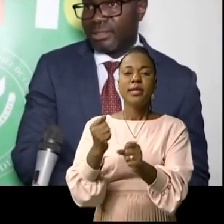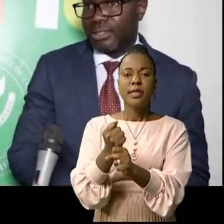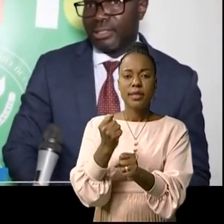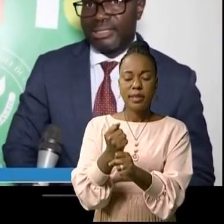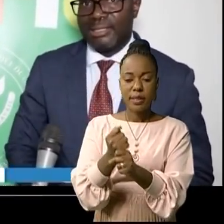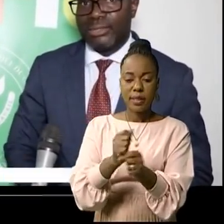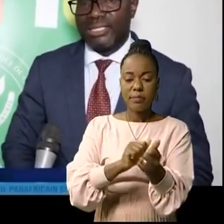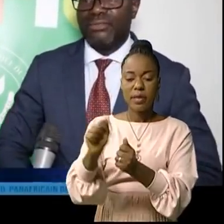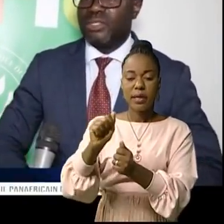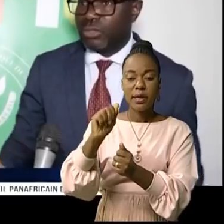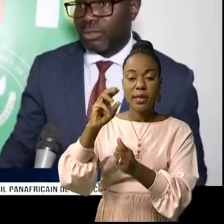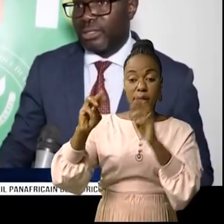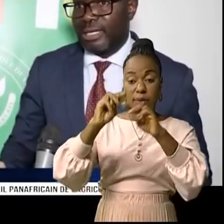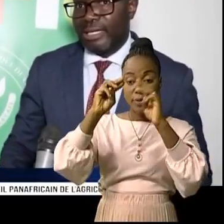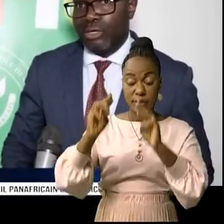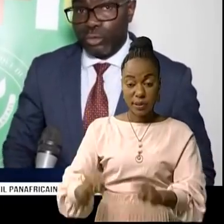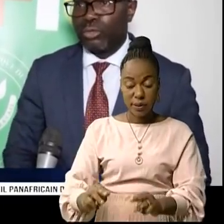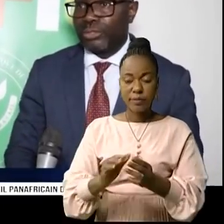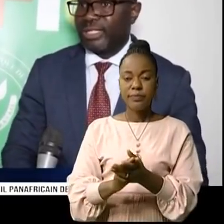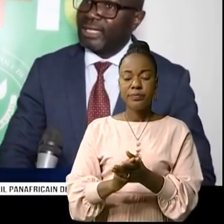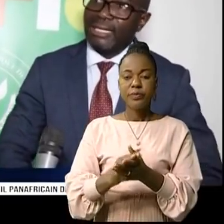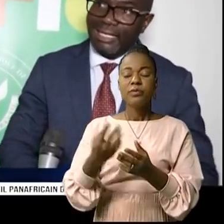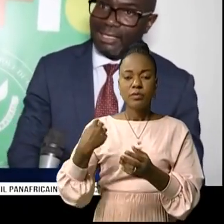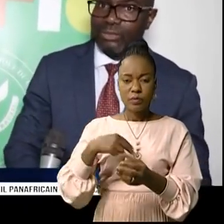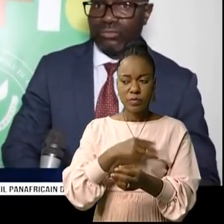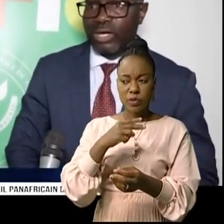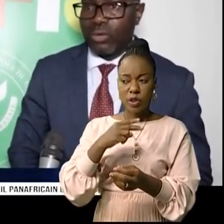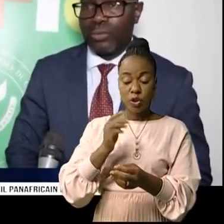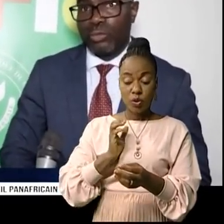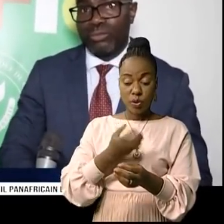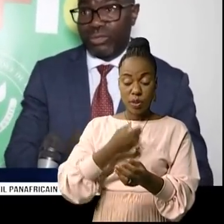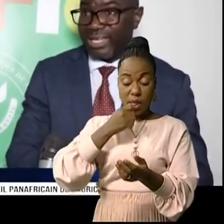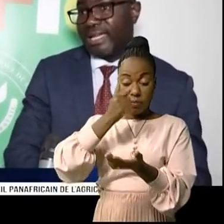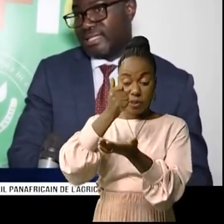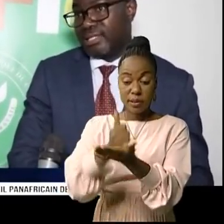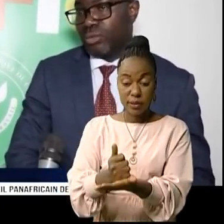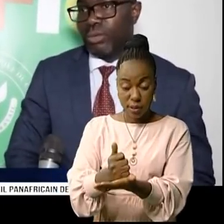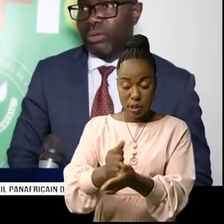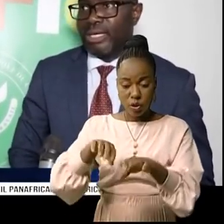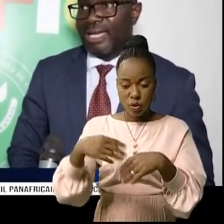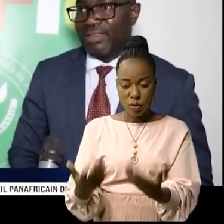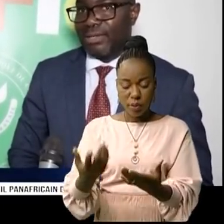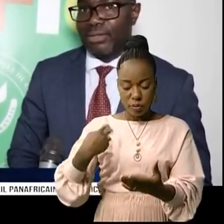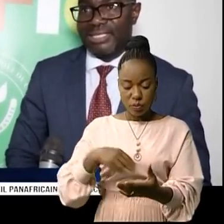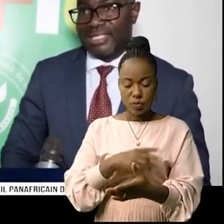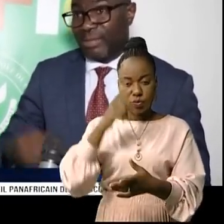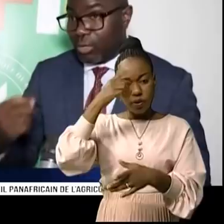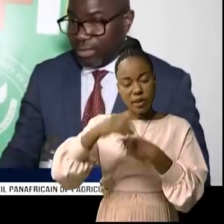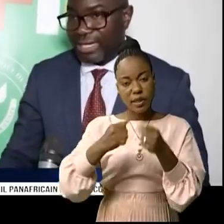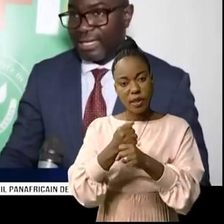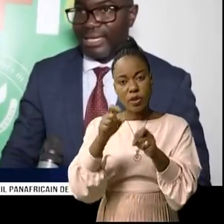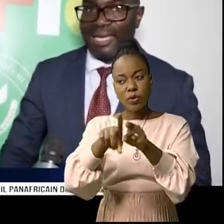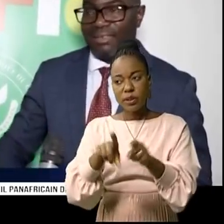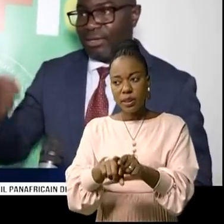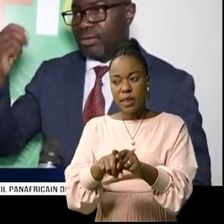cette vision et notre mandat est de voir comment nous pouvons réaliser ce plan avec des aspects